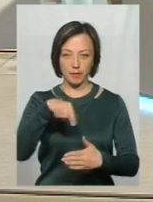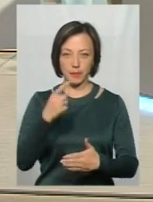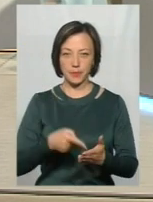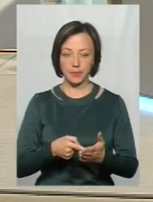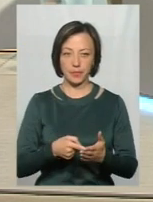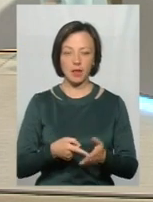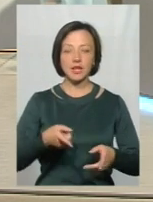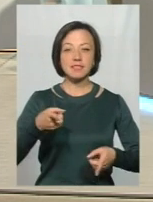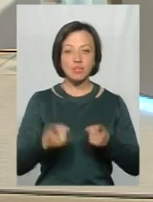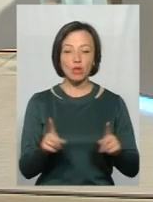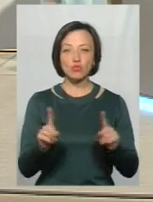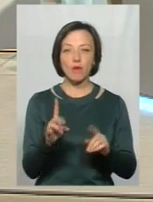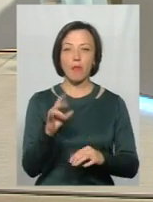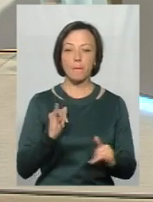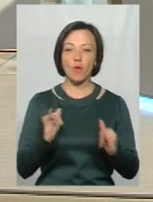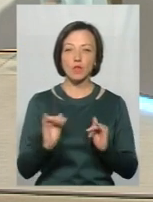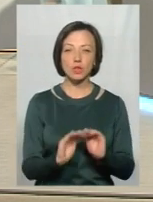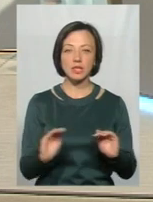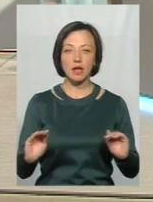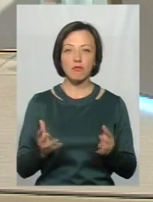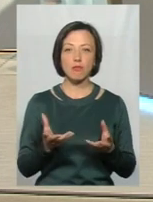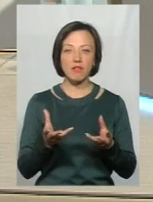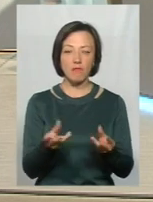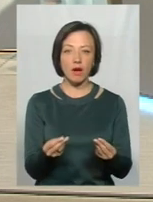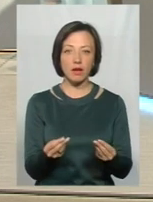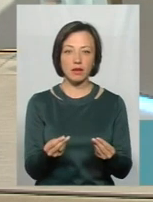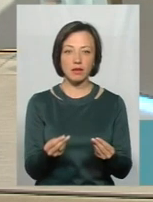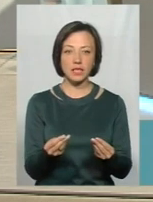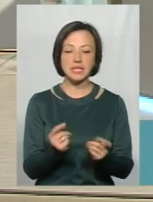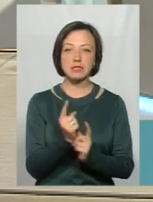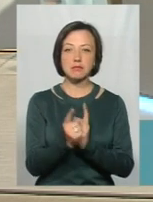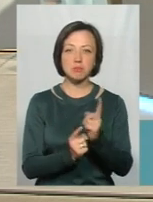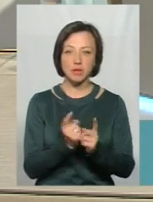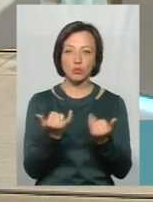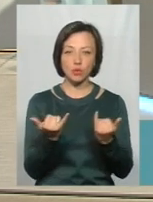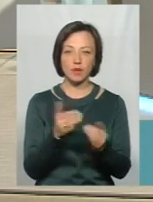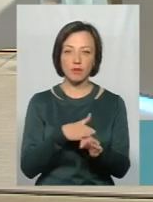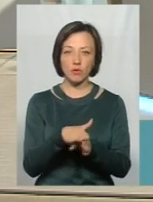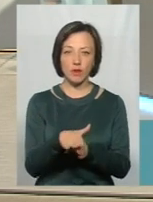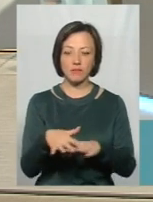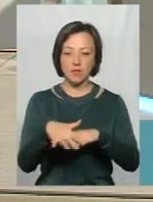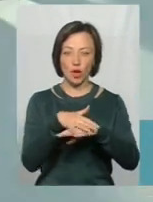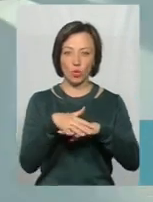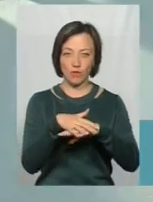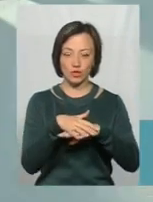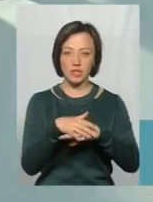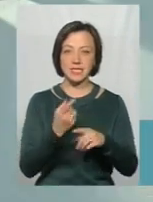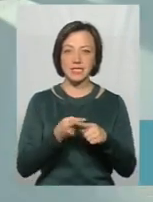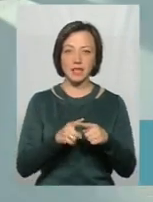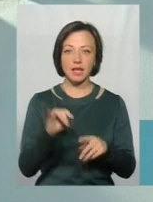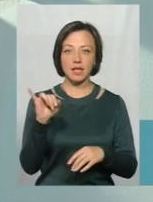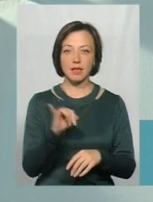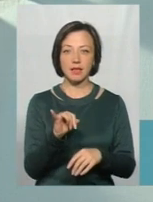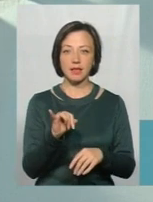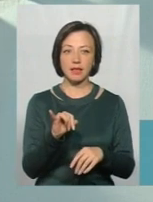що на поведінку дітей впливають ті зміни, які сьогодні відбуваються в середовищі. Це і